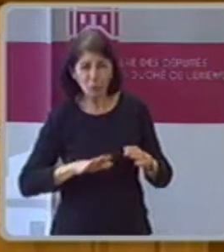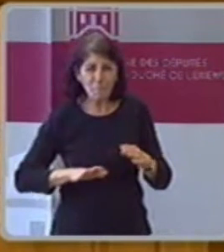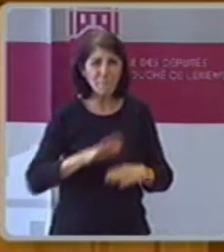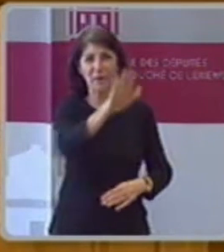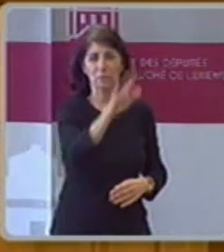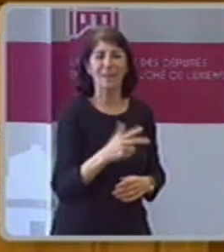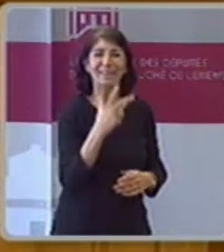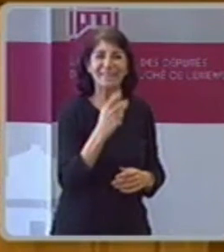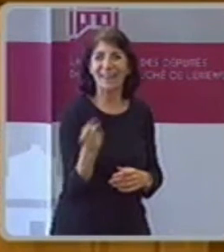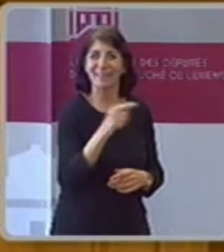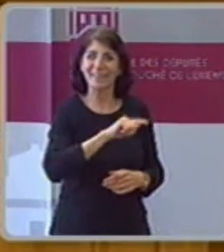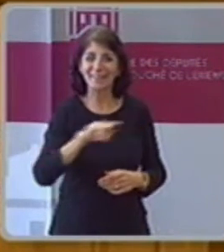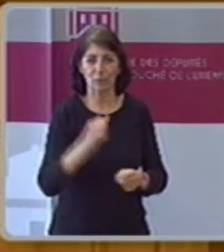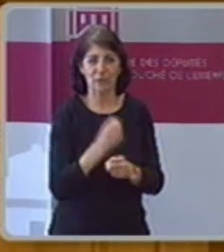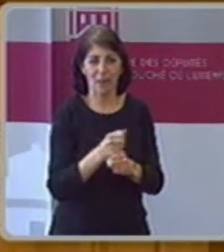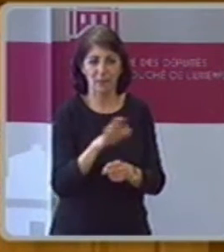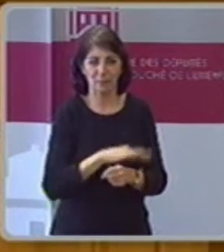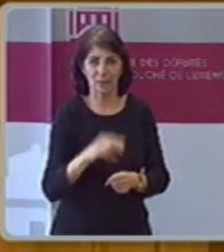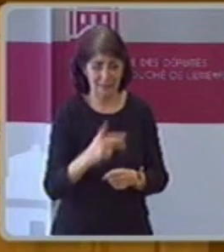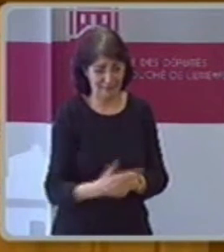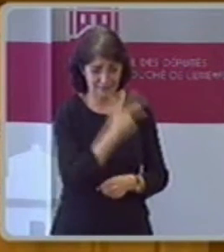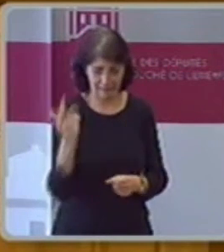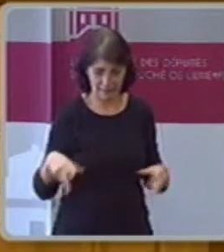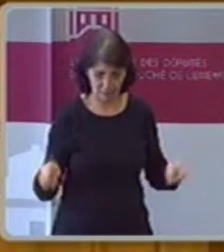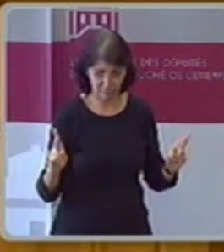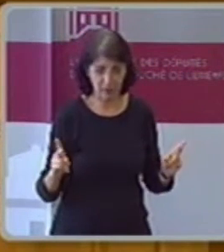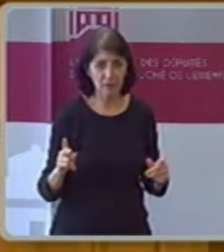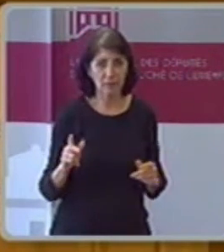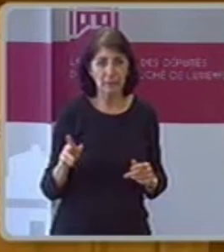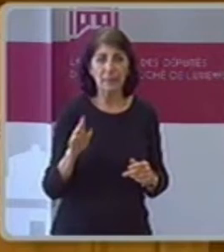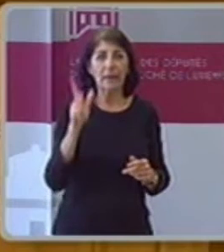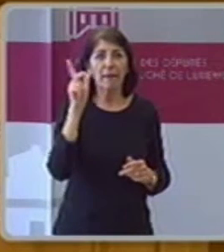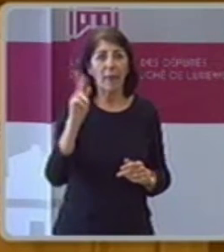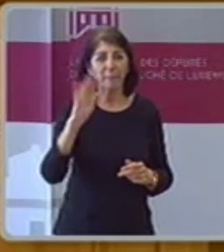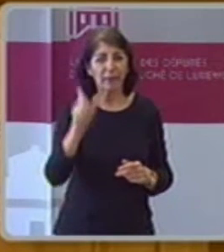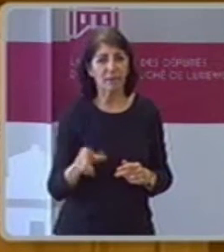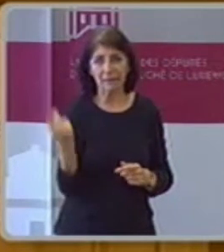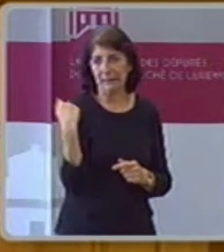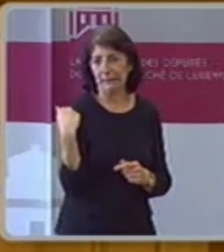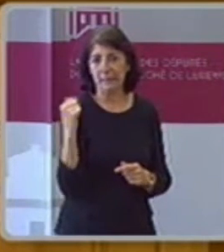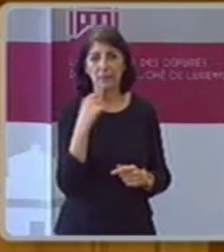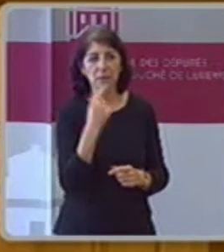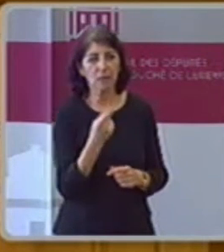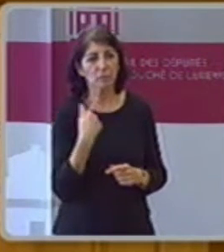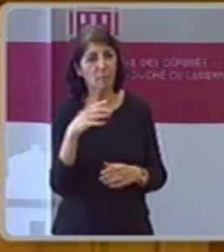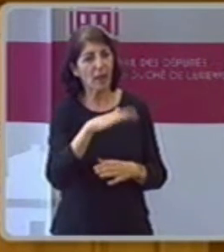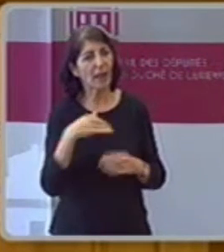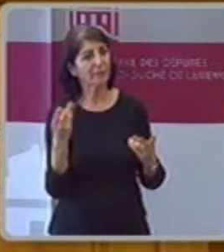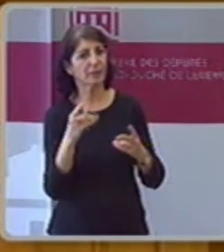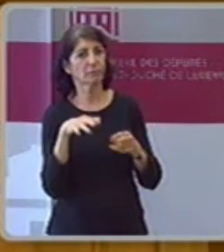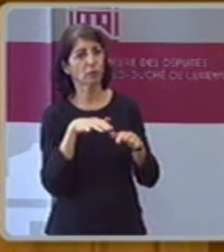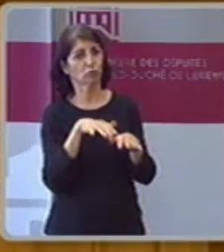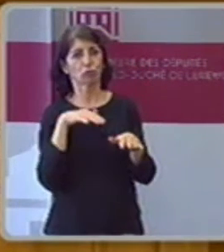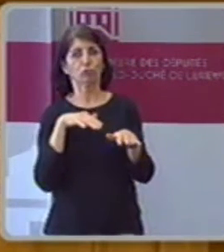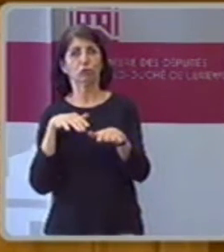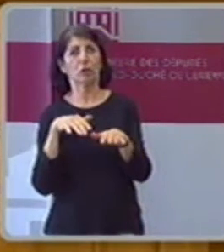am stau besser hätte nicht formuliert der stau wird nur mehr groß weil die Leute